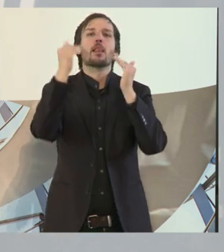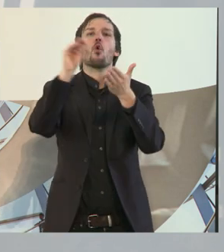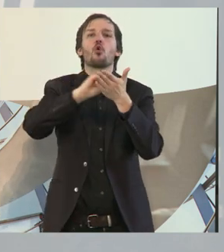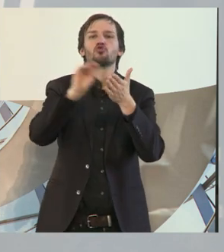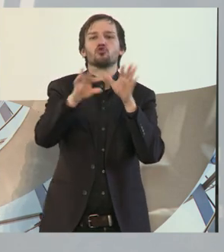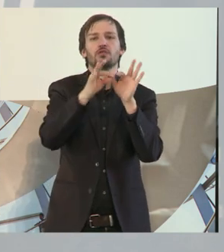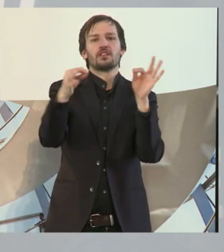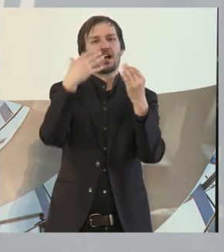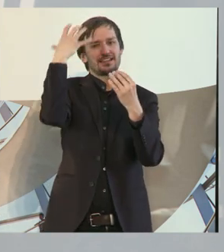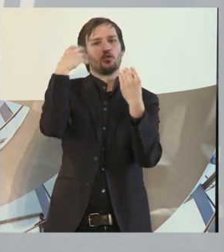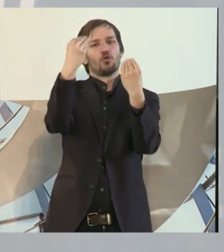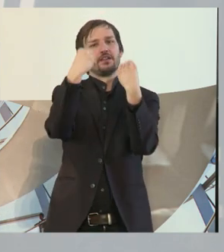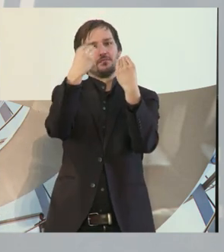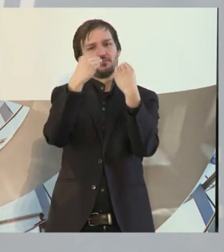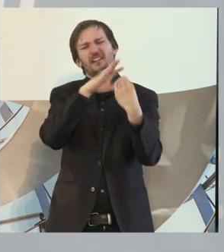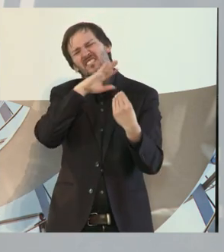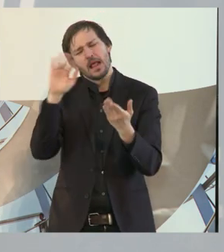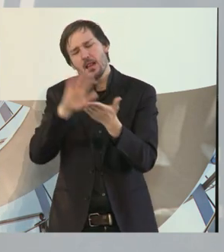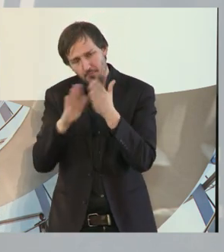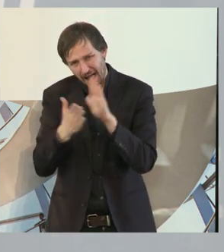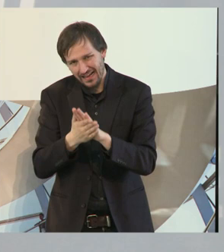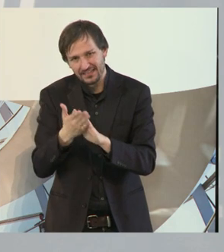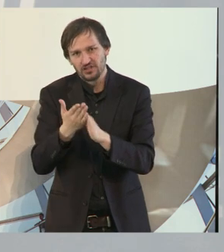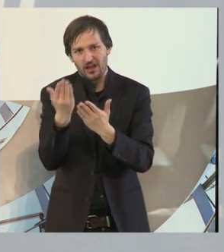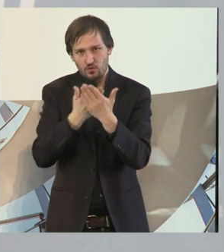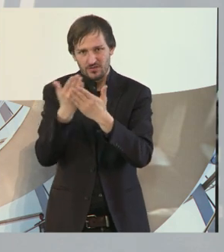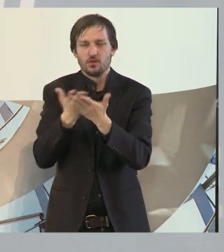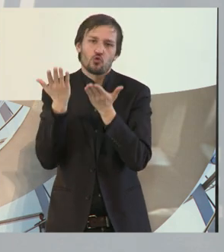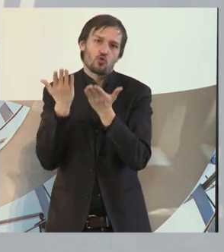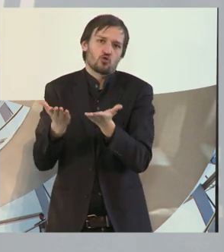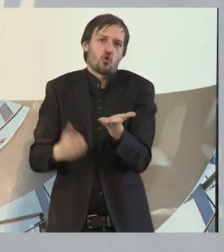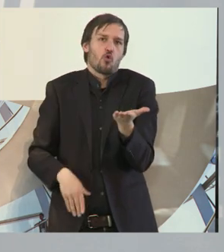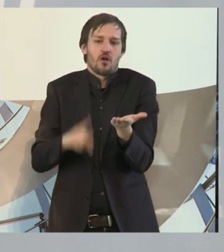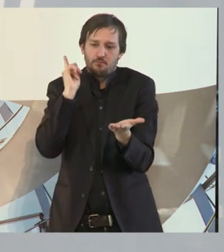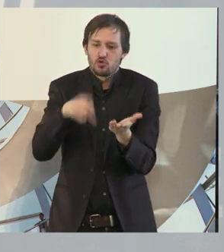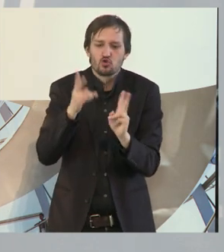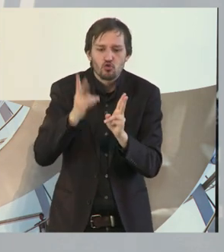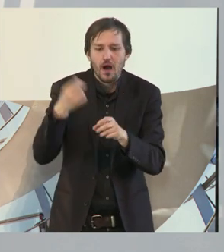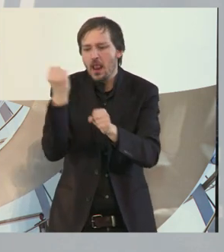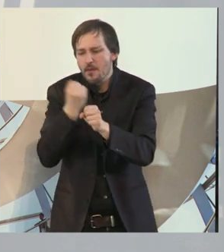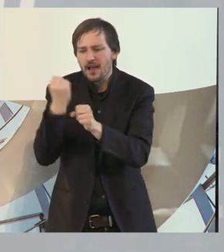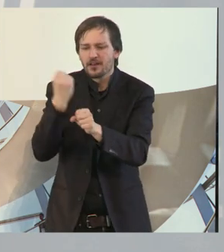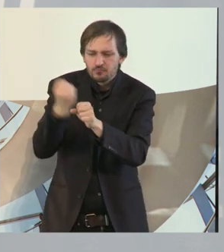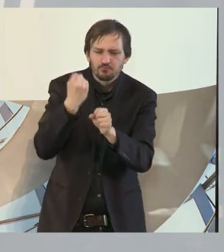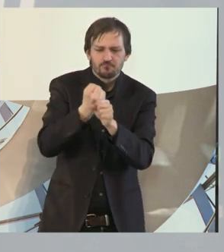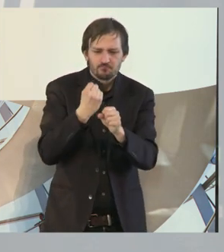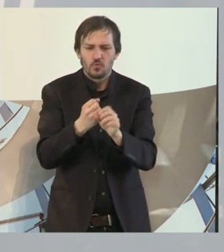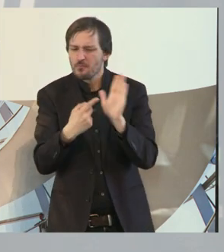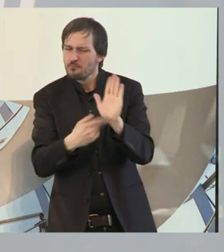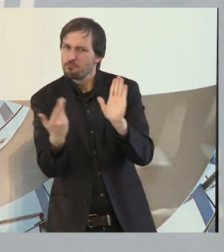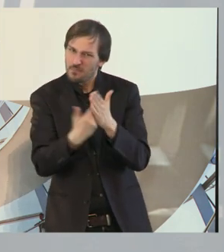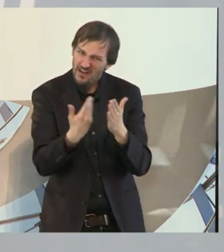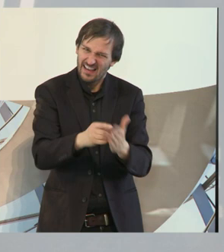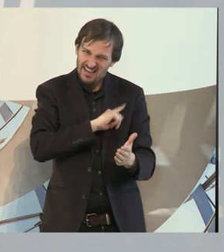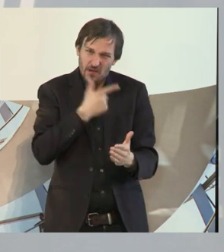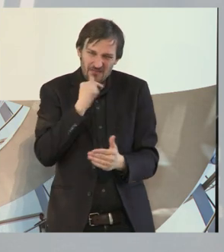dann eben gewalttheoretische Informationen bekommen. Ansonsten müssen sie in der tätigen Arbeit nachweisen, dass sie geeignet sind für den Beruf, den